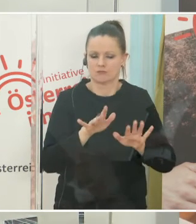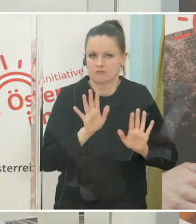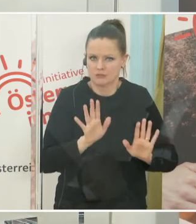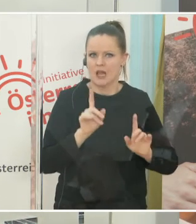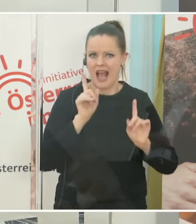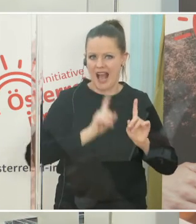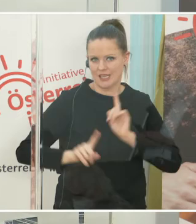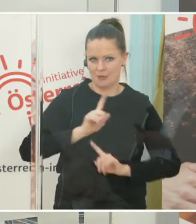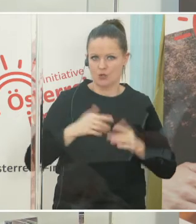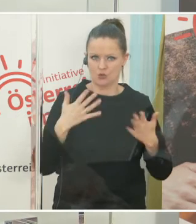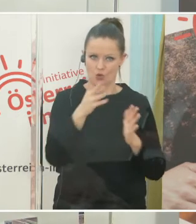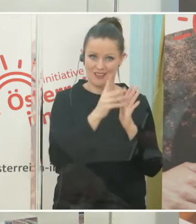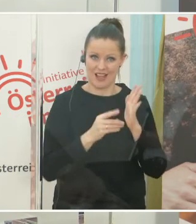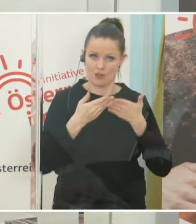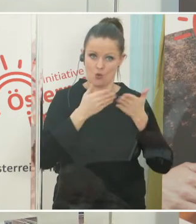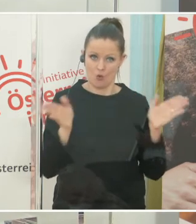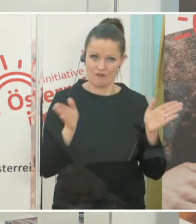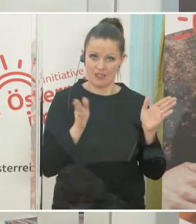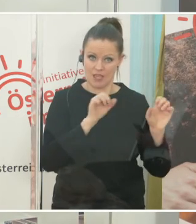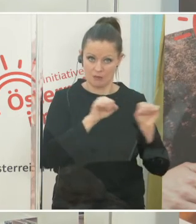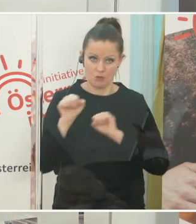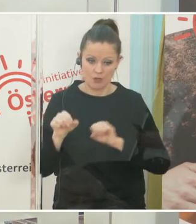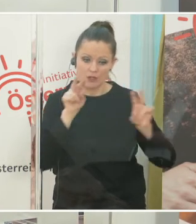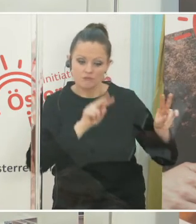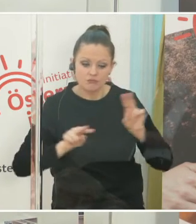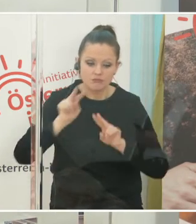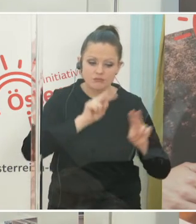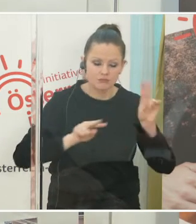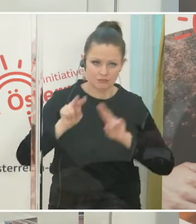aufgrund der Daten, die der Öffentlichkeit derzeit zur Verfügung stehen.